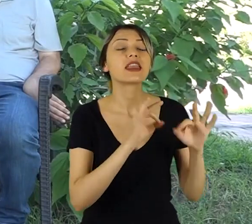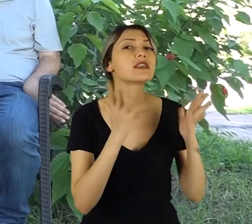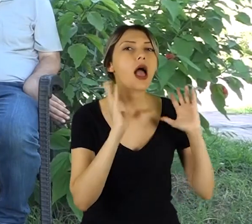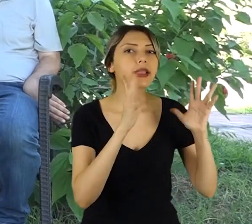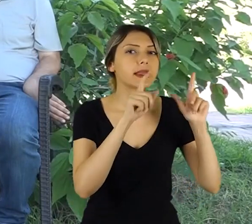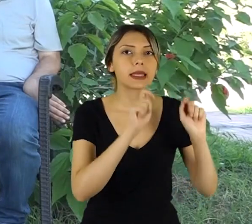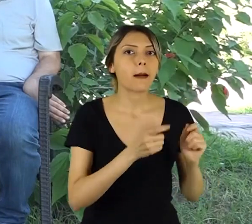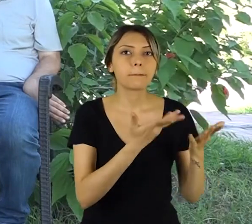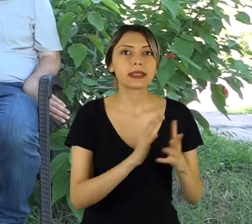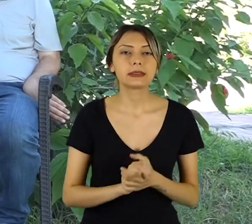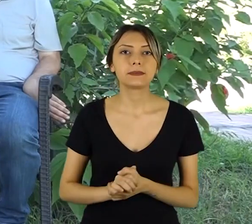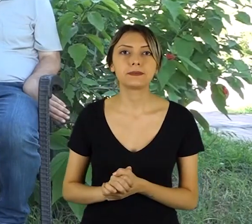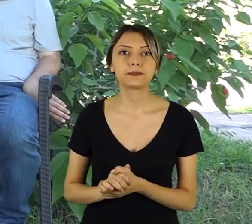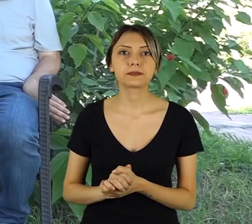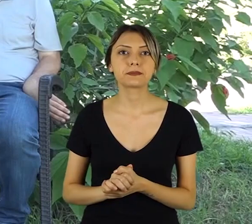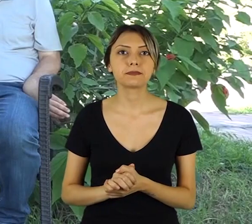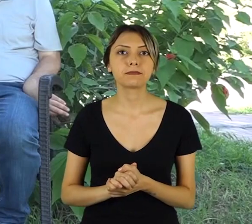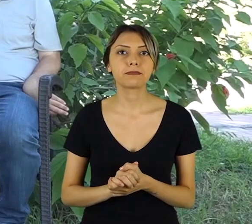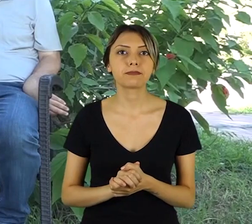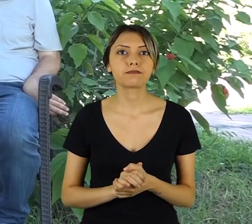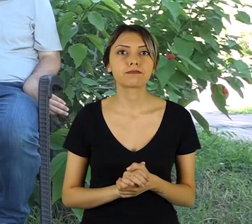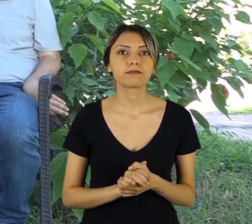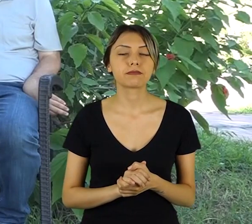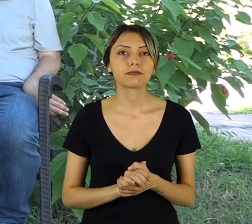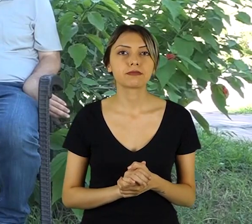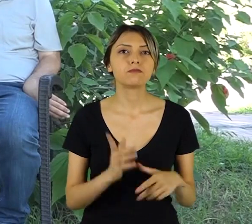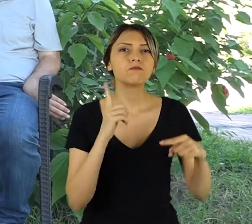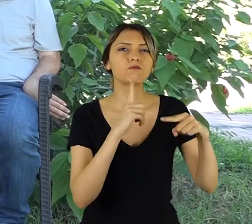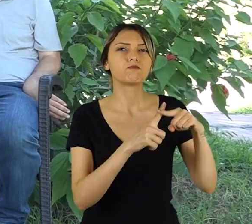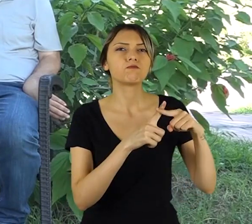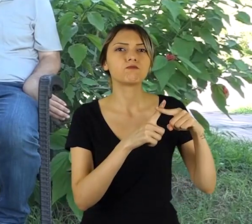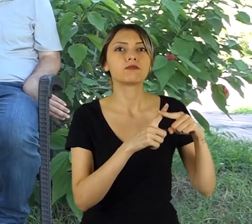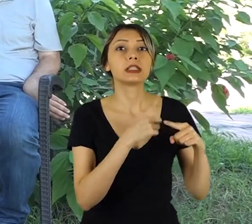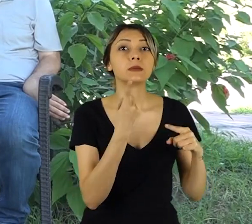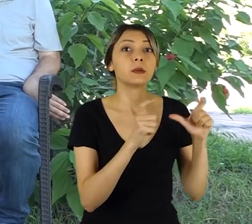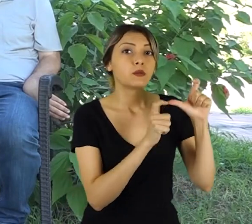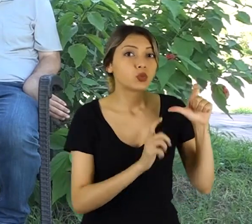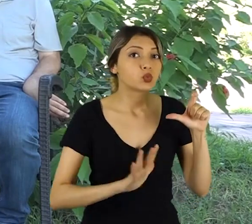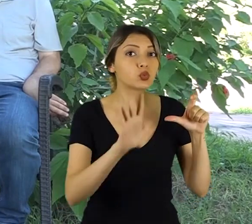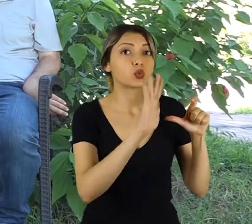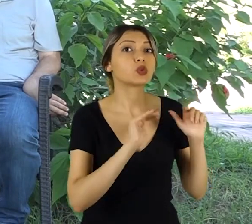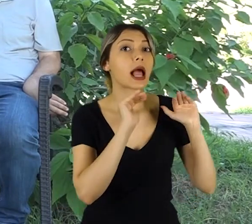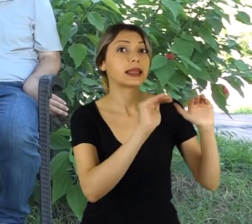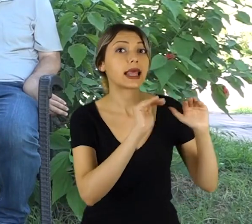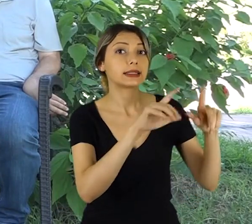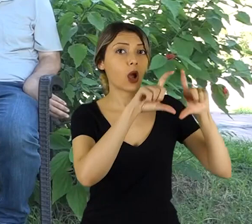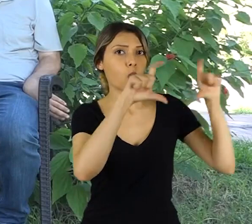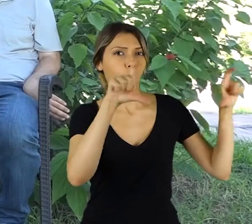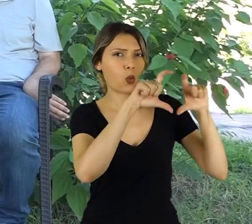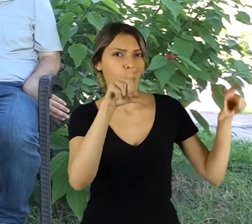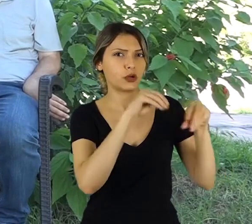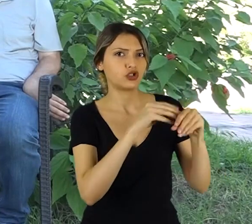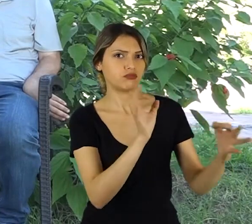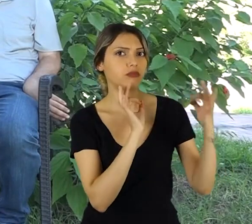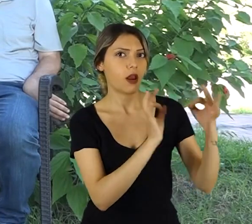yaptınız? Bir de sorumun şöyle bir şeyi var. Yani herhangi bir sosyal destek mekanizmasıyla iletişime